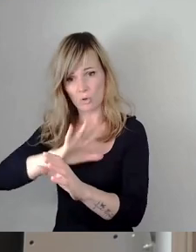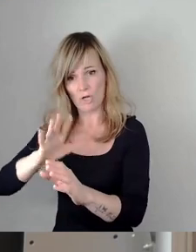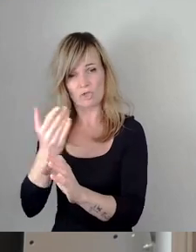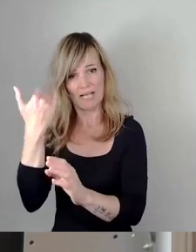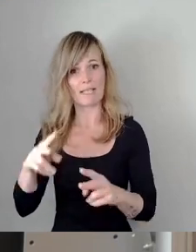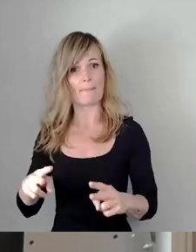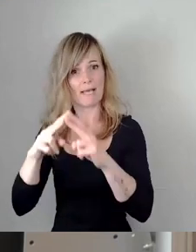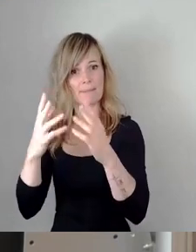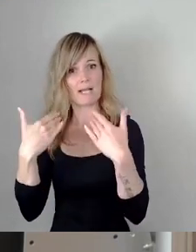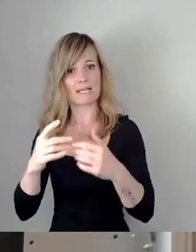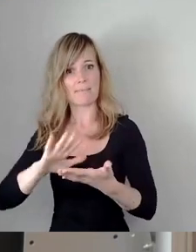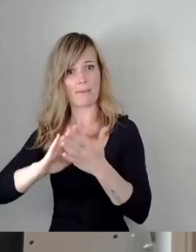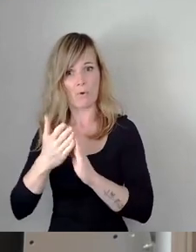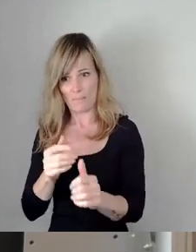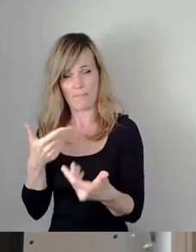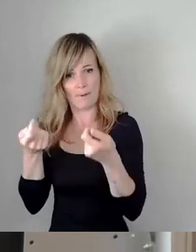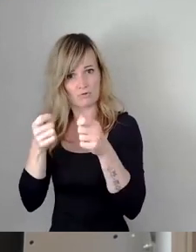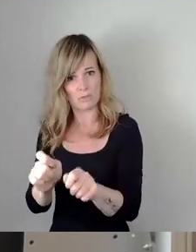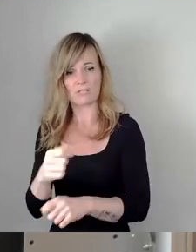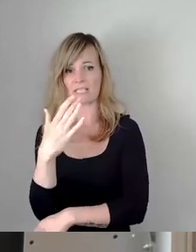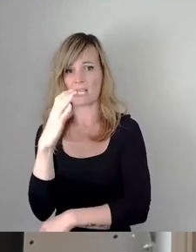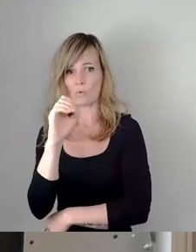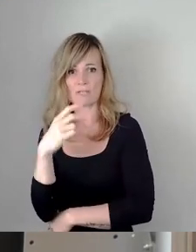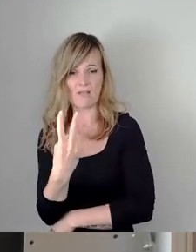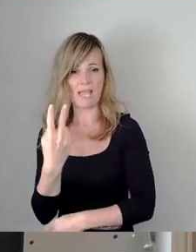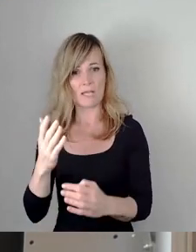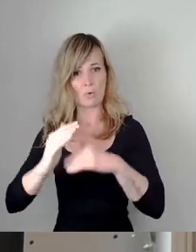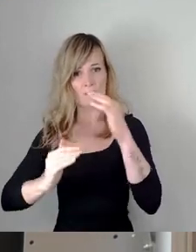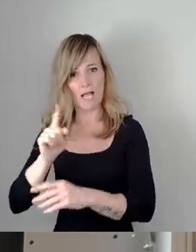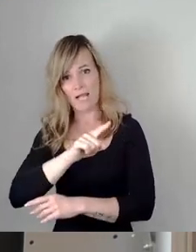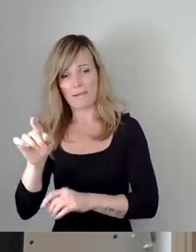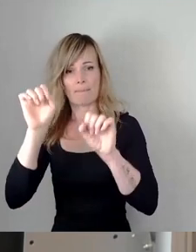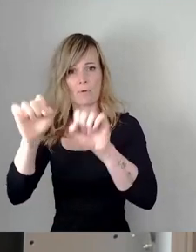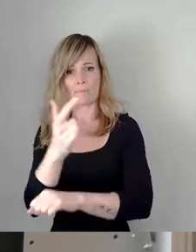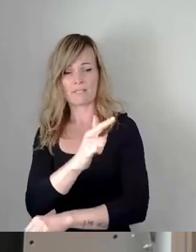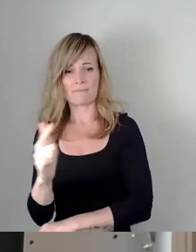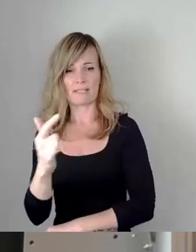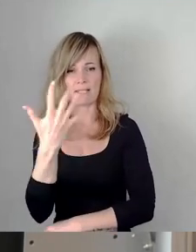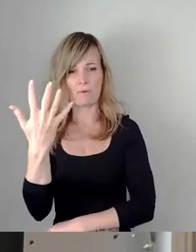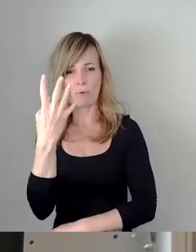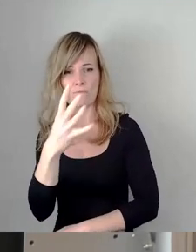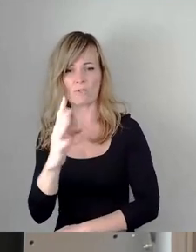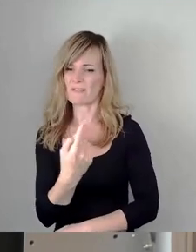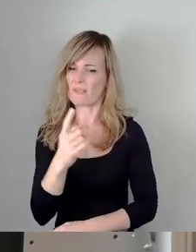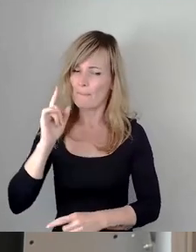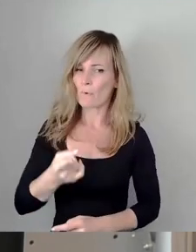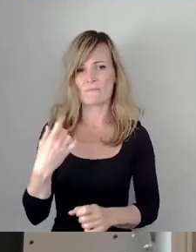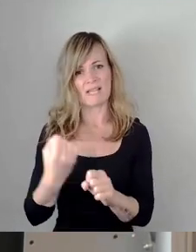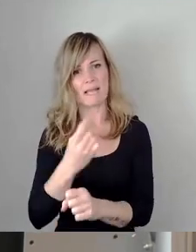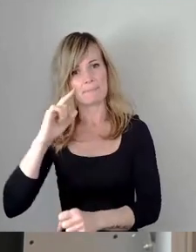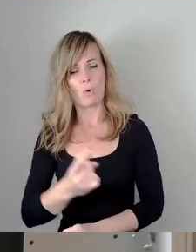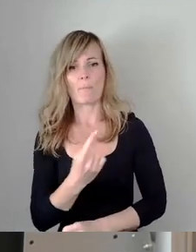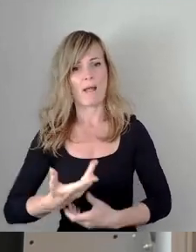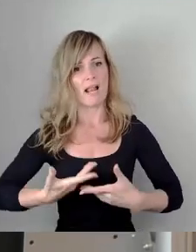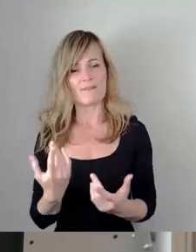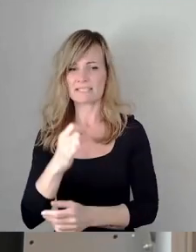Klimaabkommen. CO2-neutral nach Möglichkeit bis 2045. Und wir müssen verdammt nochmal einen Zahn zulegen. Wir